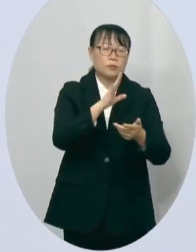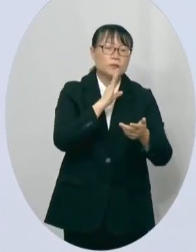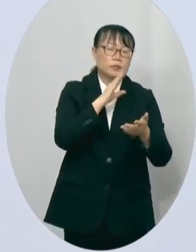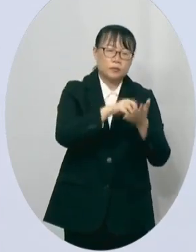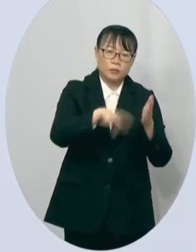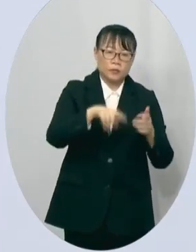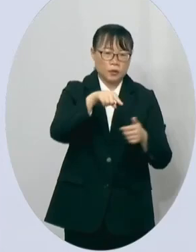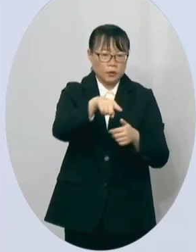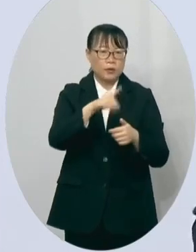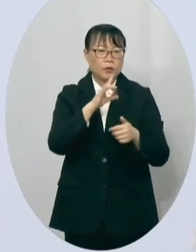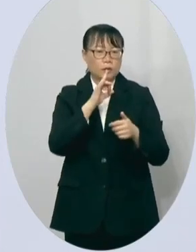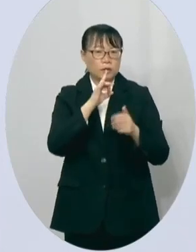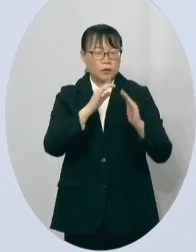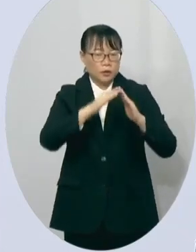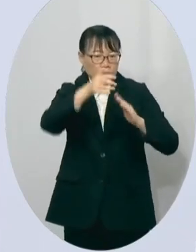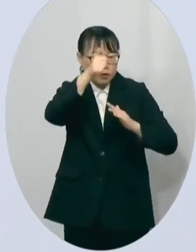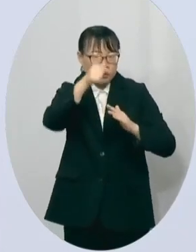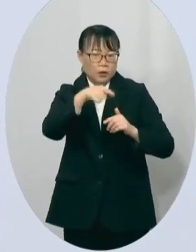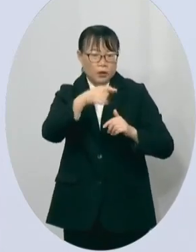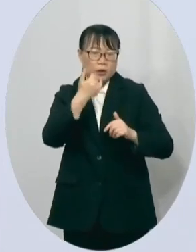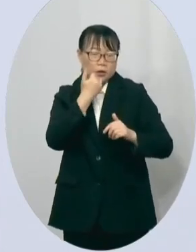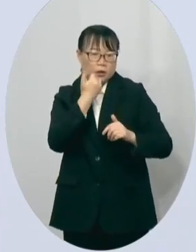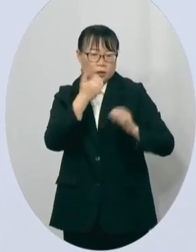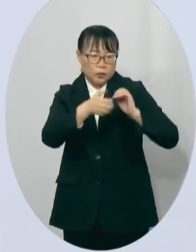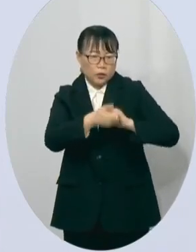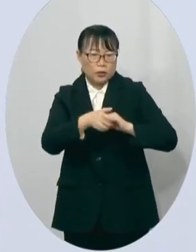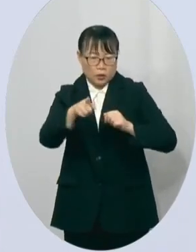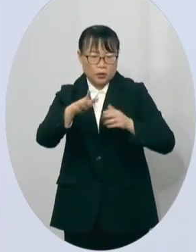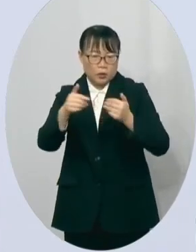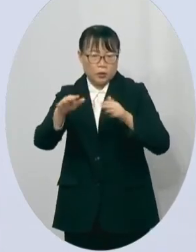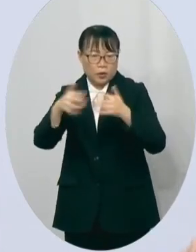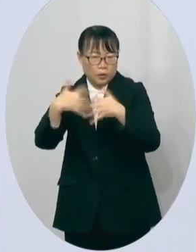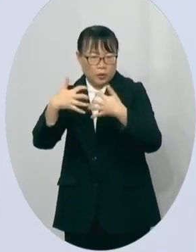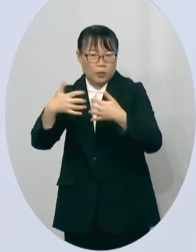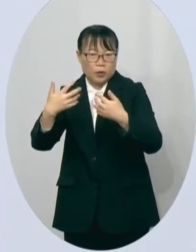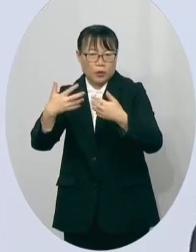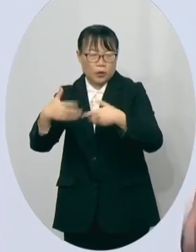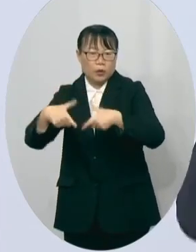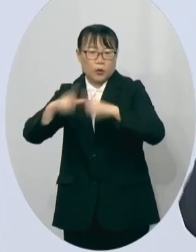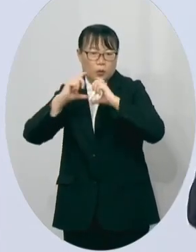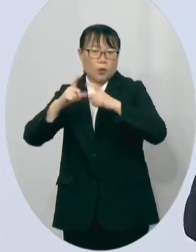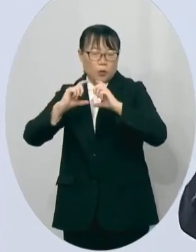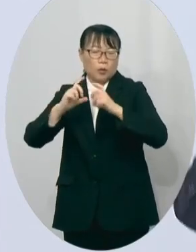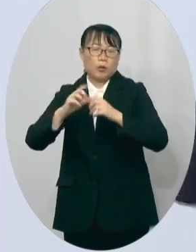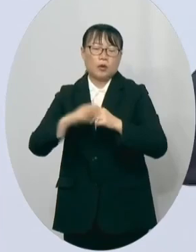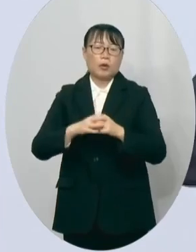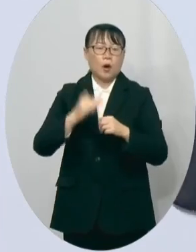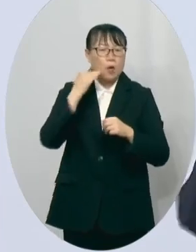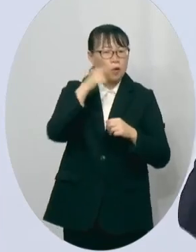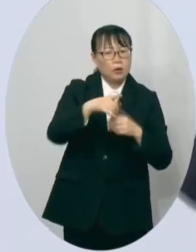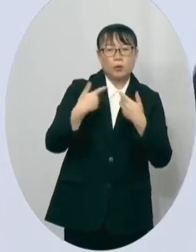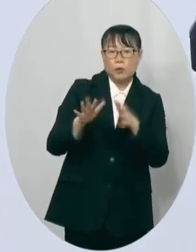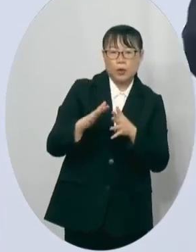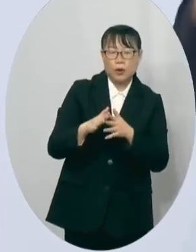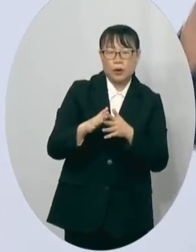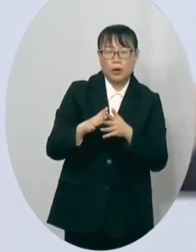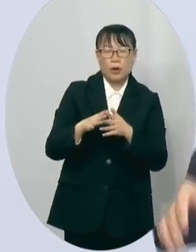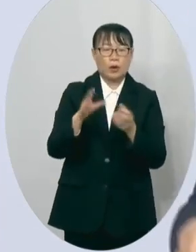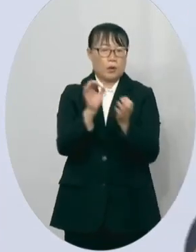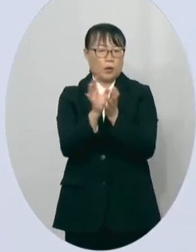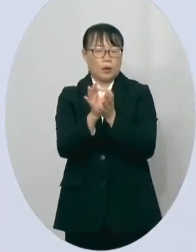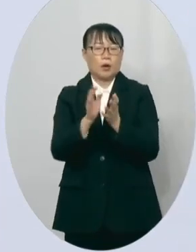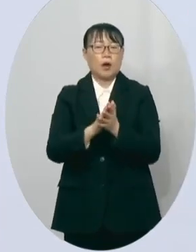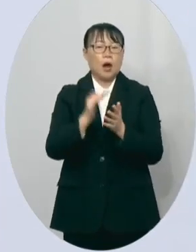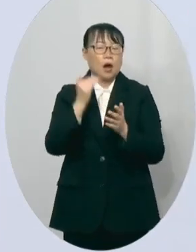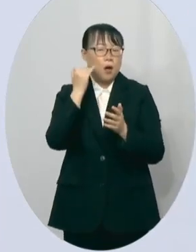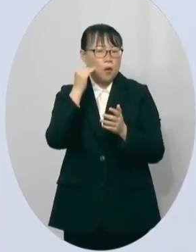定他可以决定要不要重启如果卢市长在当时他还是决定不要重启的时候不好意思南美没有一座基础